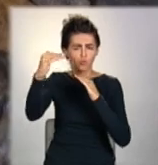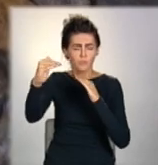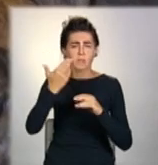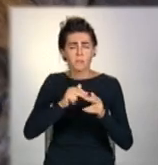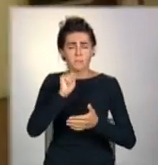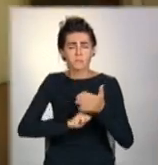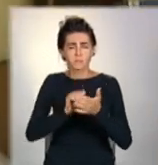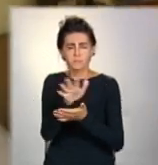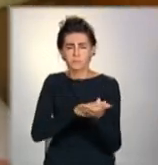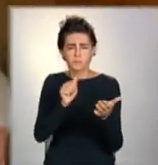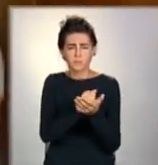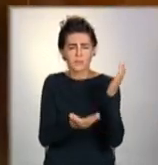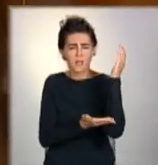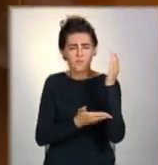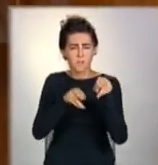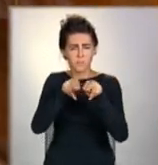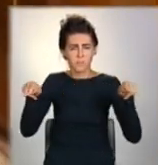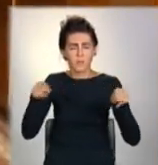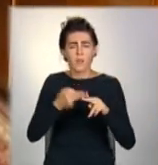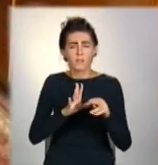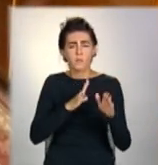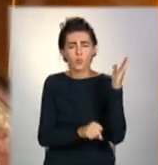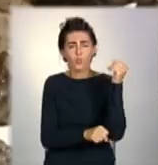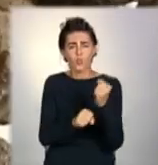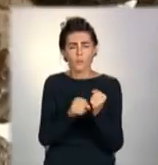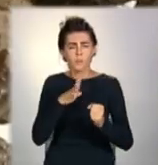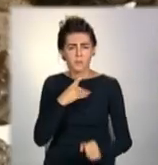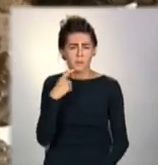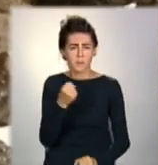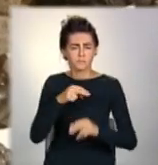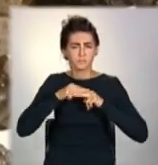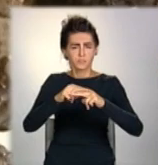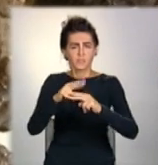вогкі здіпсувалися дерев'яні балки, які комунальники укріпили два роки тому.